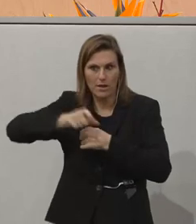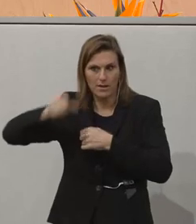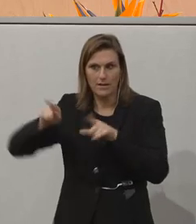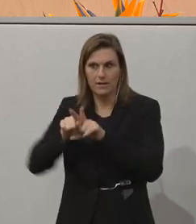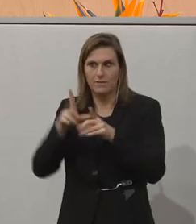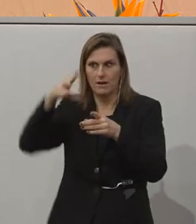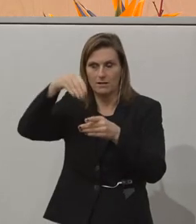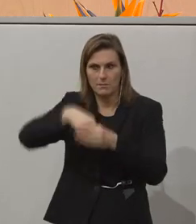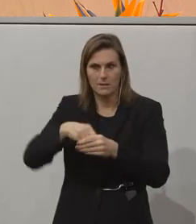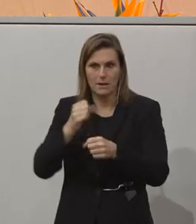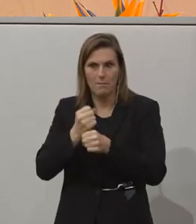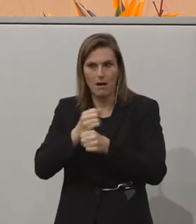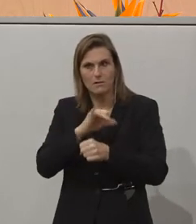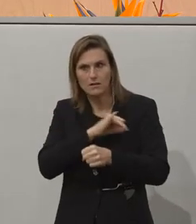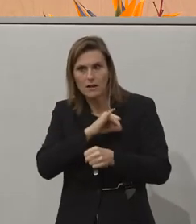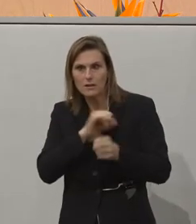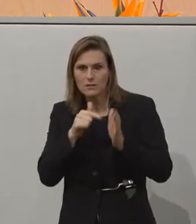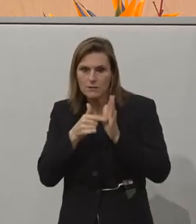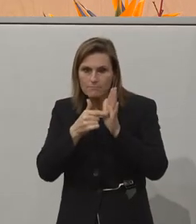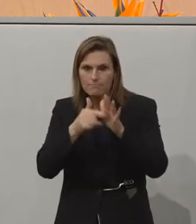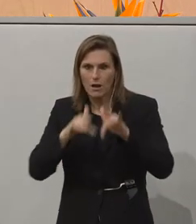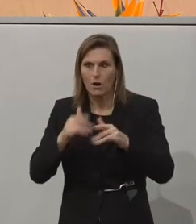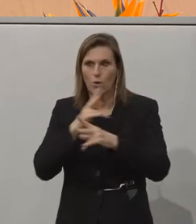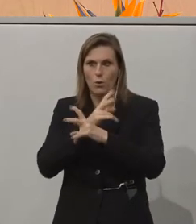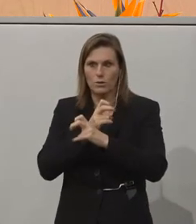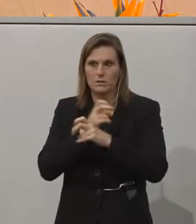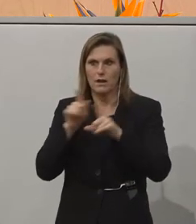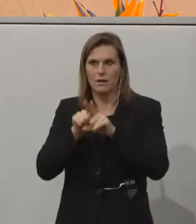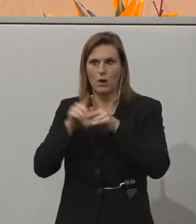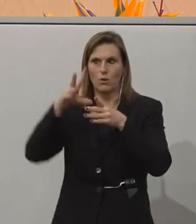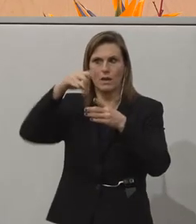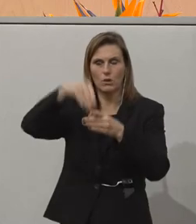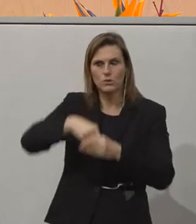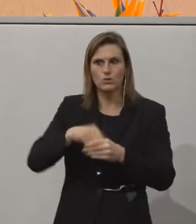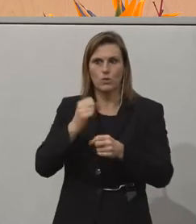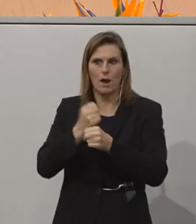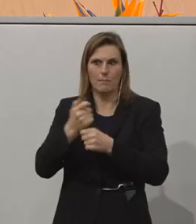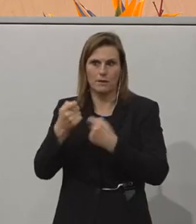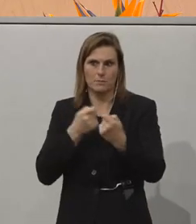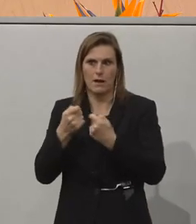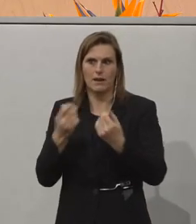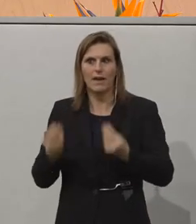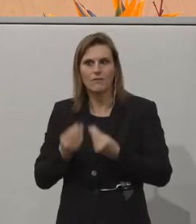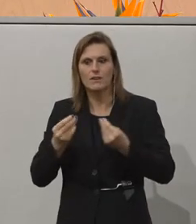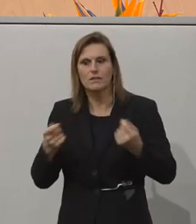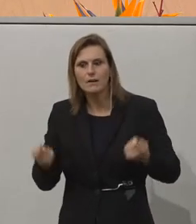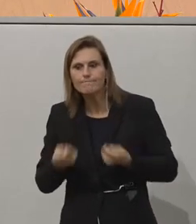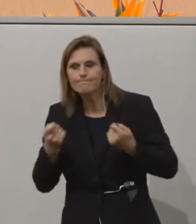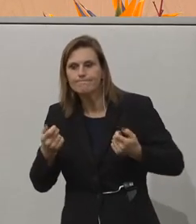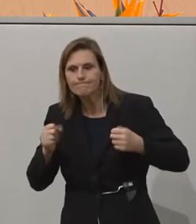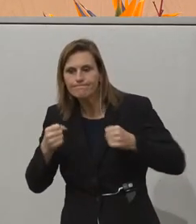beteiligt haben, die Interesse gezeigt haben, dass in Österreich im Punkto Inklusion in den Arbeitsmarkt etwas vorangeht. Danke auch an die